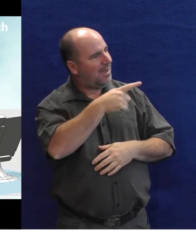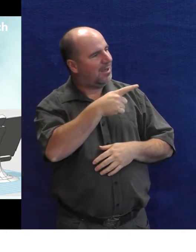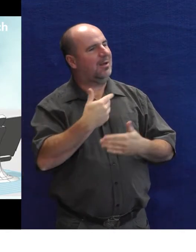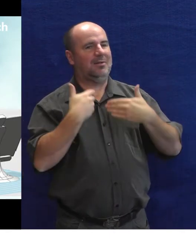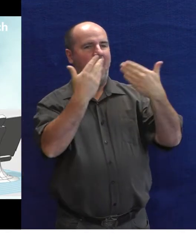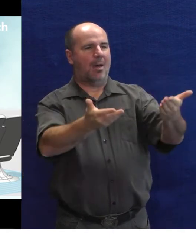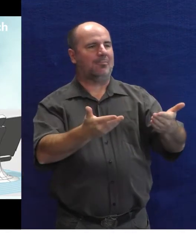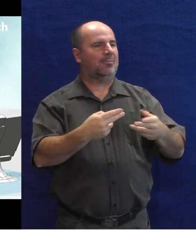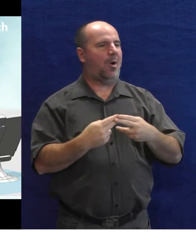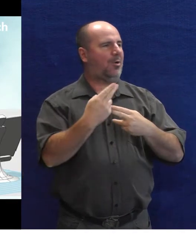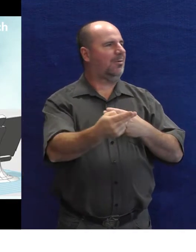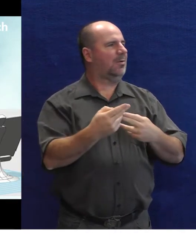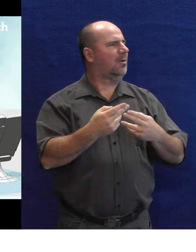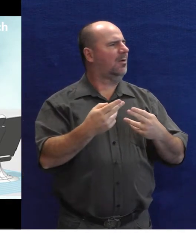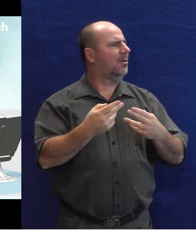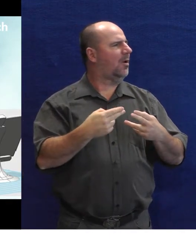tak dostane malou odměnu.